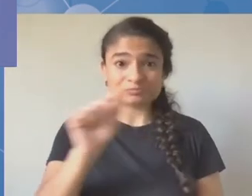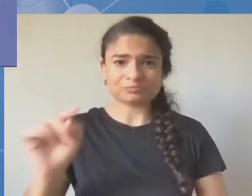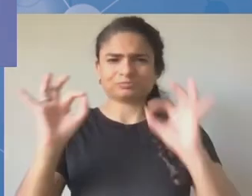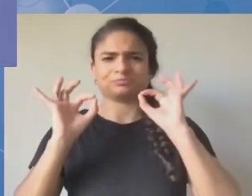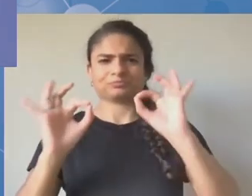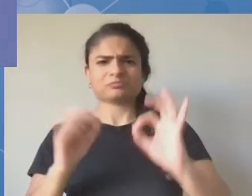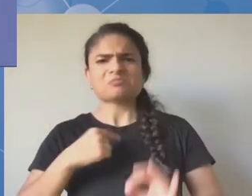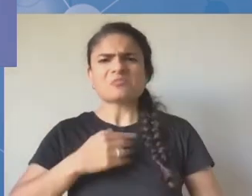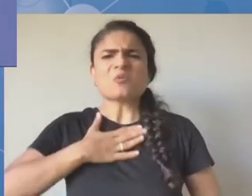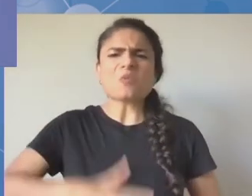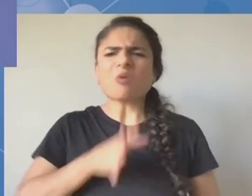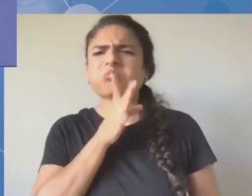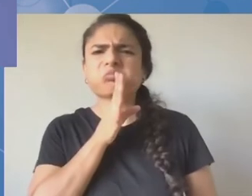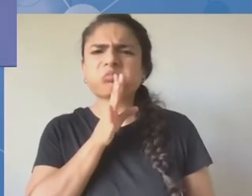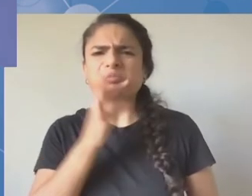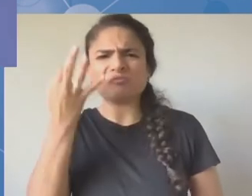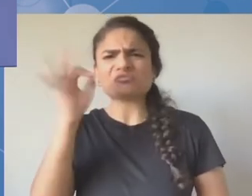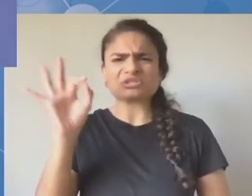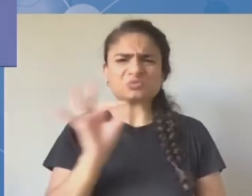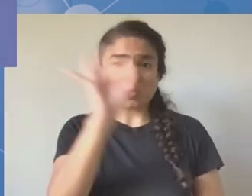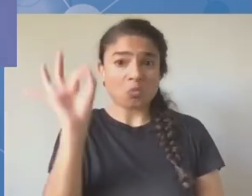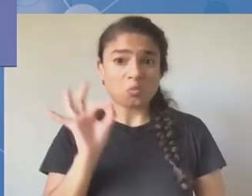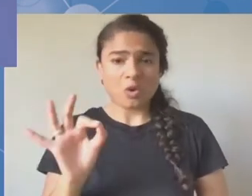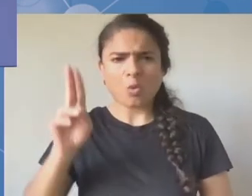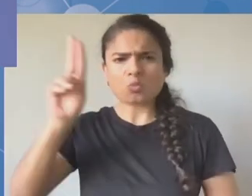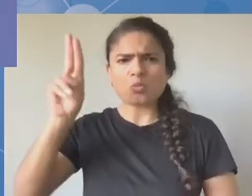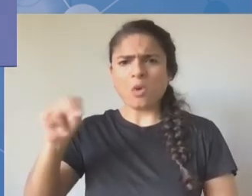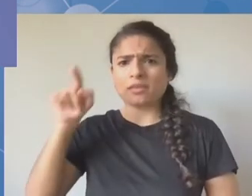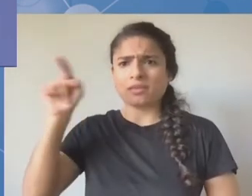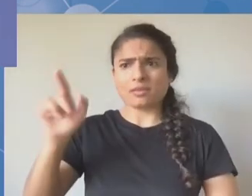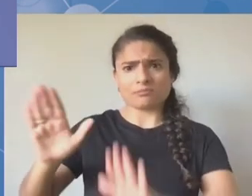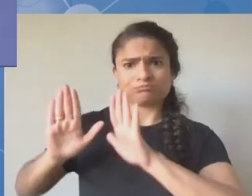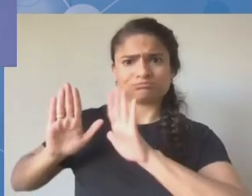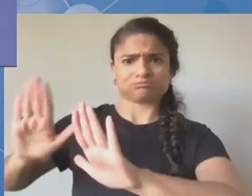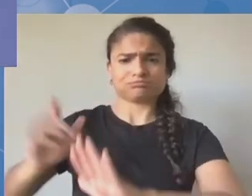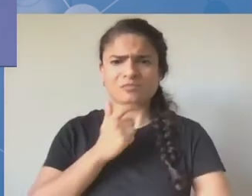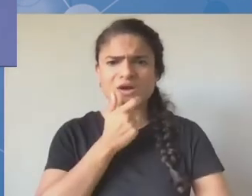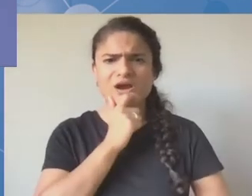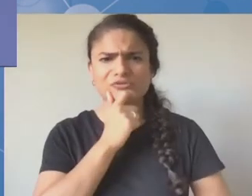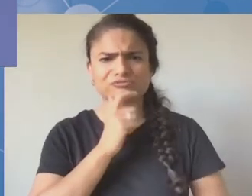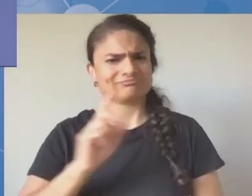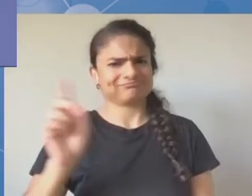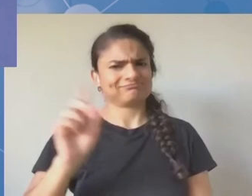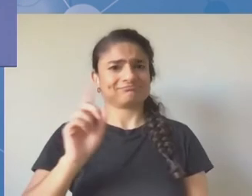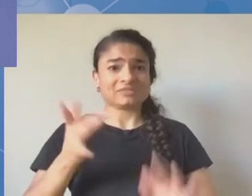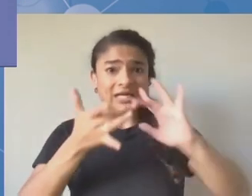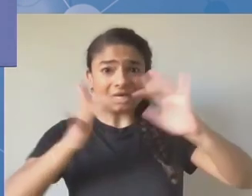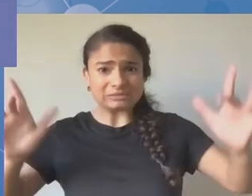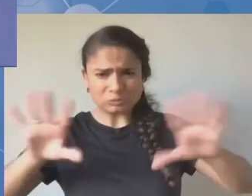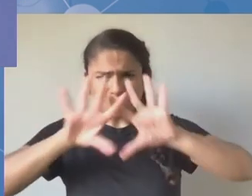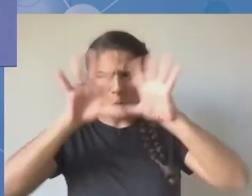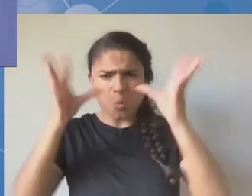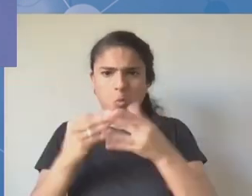abyśmy używali ten język bardzo nieżynny. Ale spróbujemy, zrobimy jakieś wysiłki. Dziękuję bardzo za to, że ten aspekt